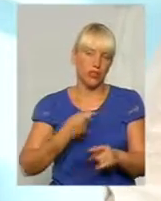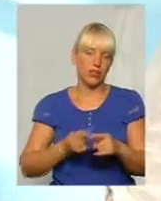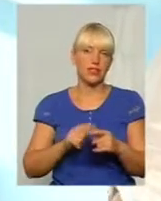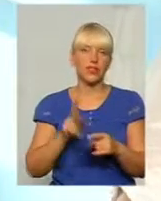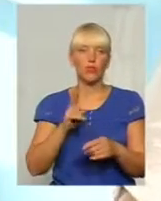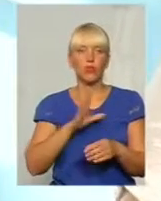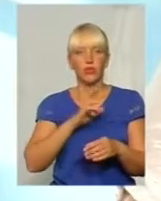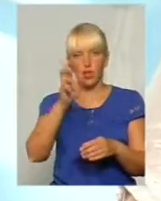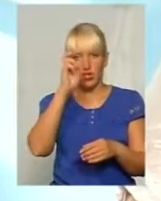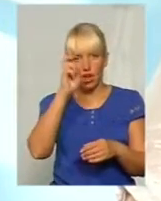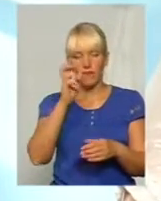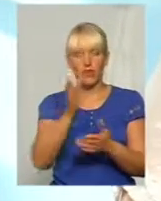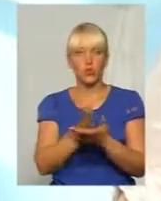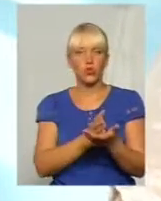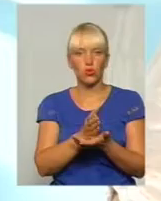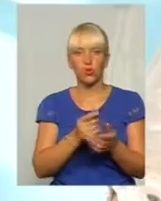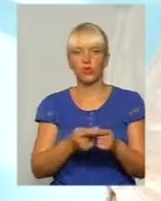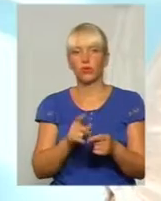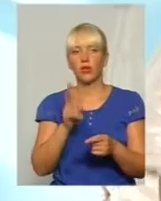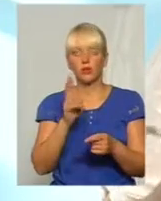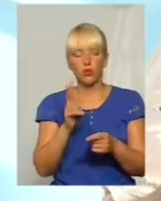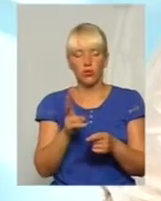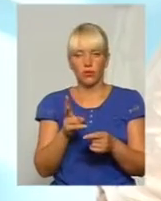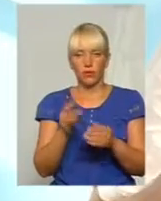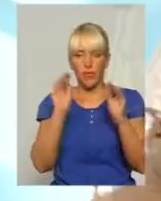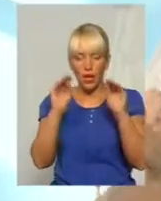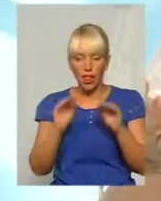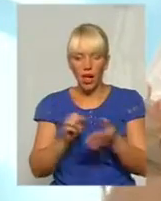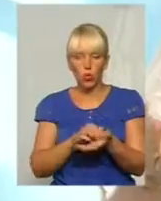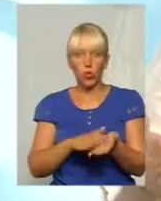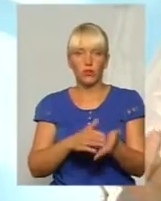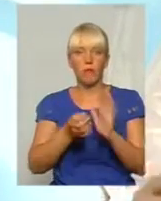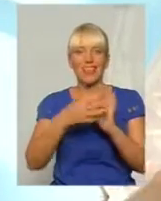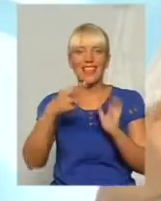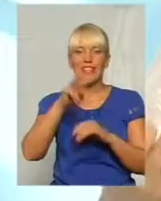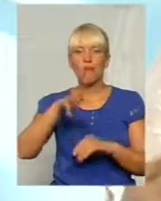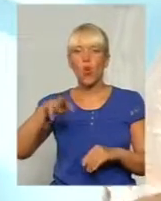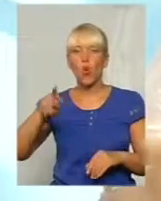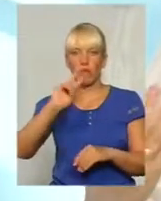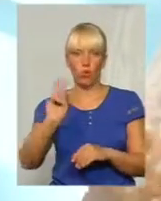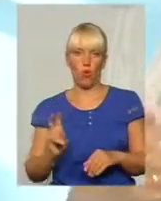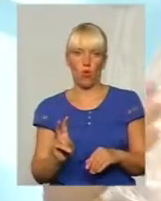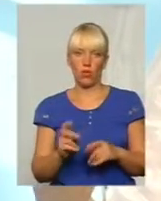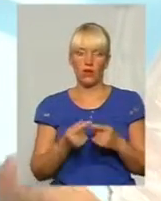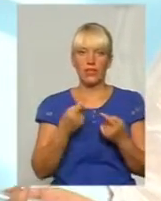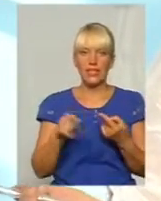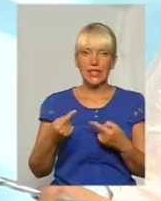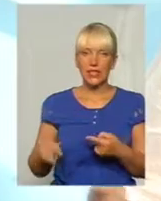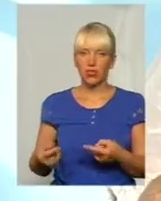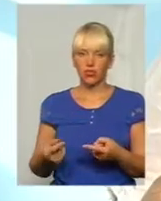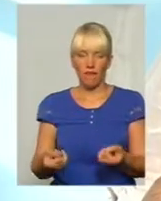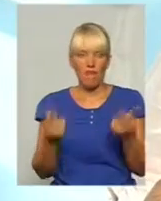службі, чи ті, що постійно перебували в політиці, от які декларують 15 мільйонів доларів, інші, значить,